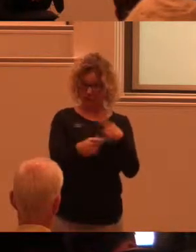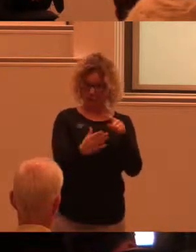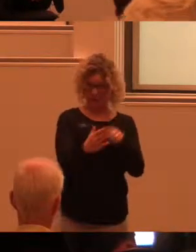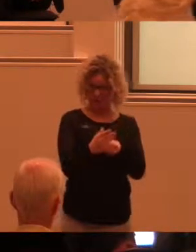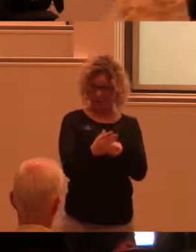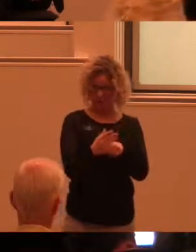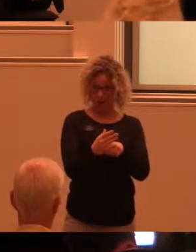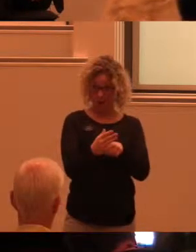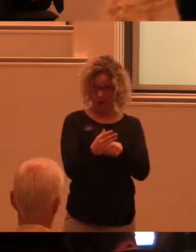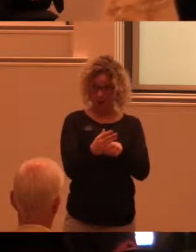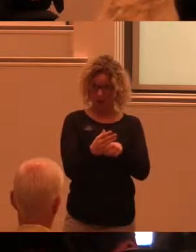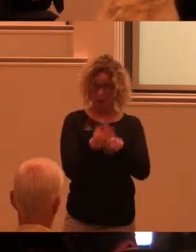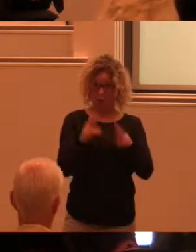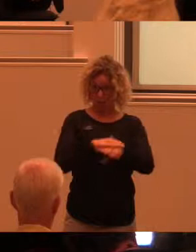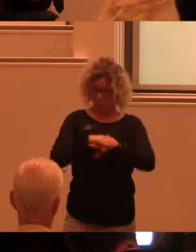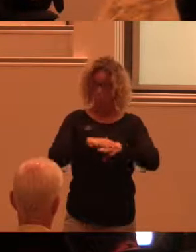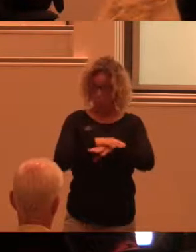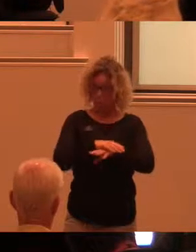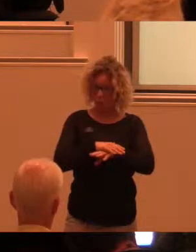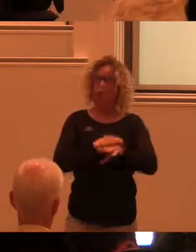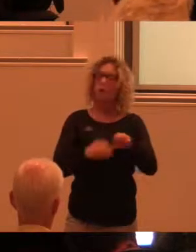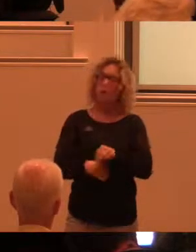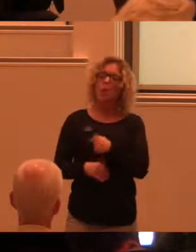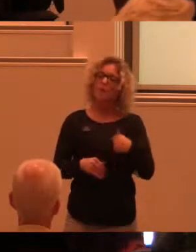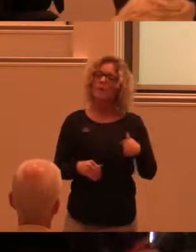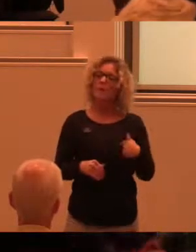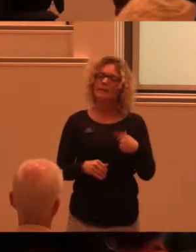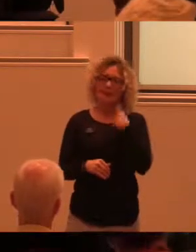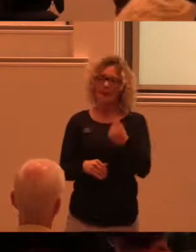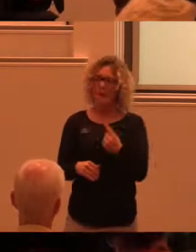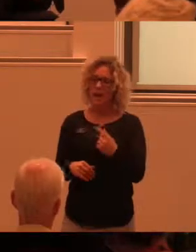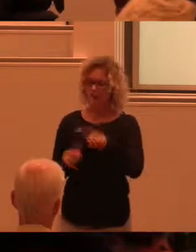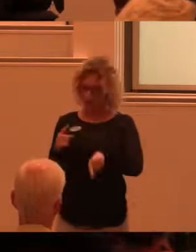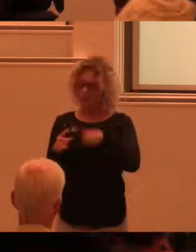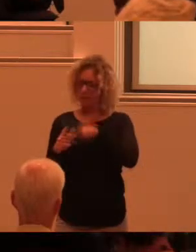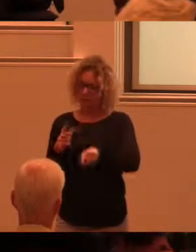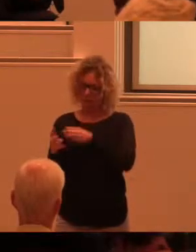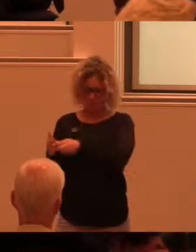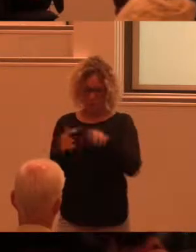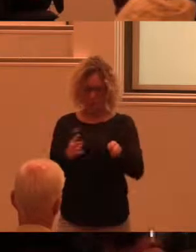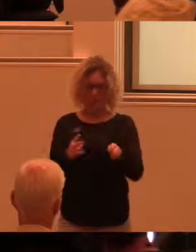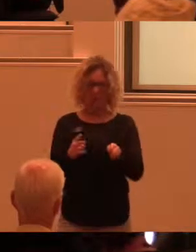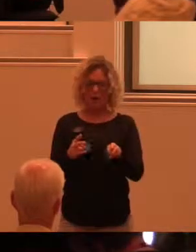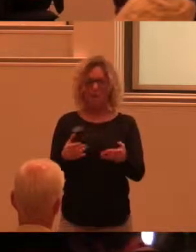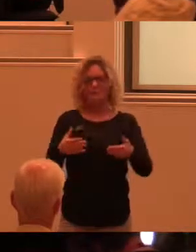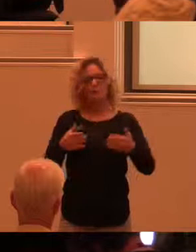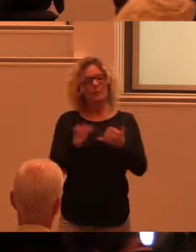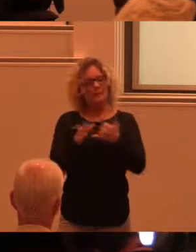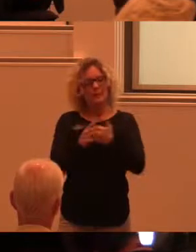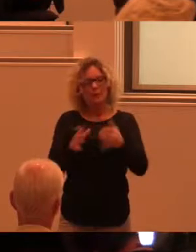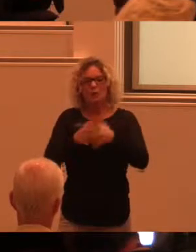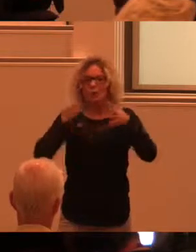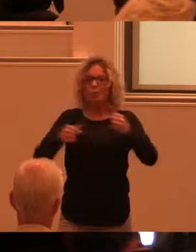bakgrunden så kan vi säga att de här två spåren är en del av ett större hållbarhetstänkande.